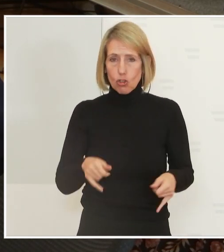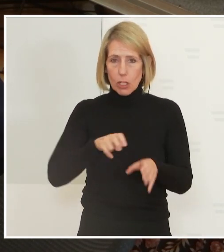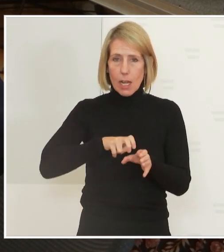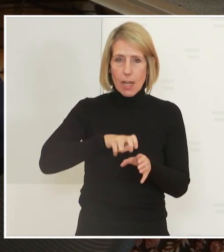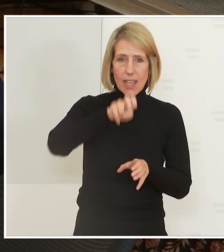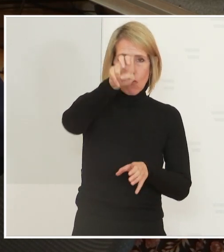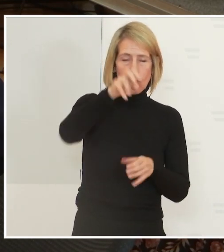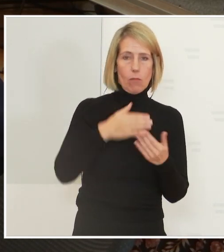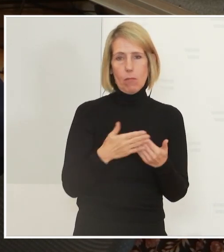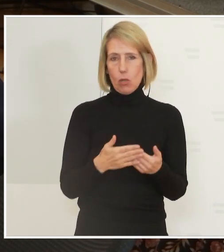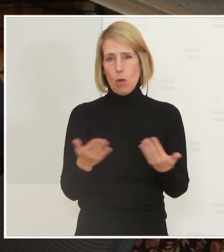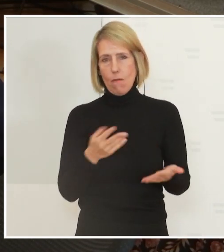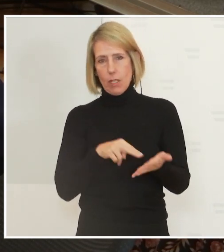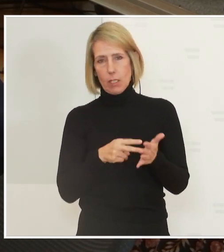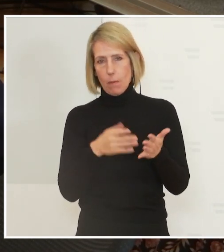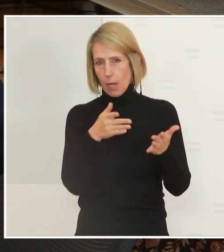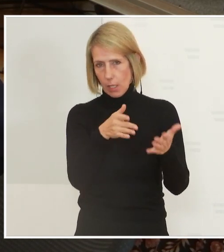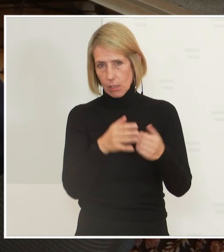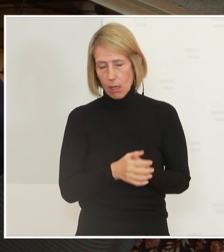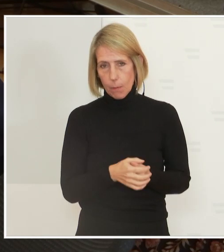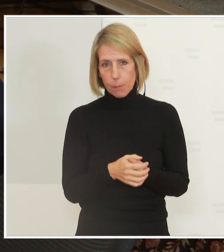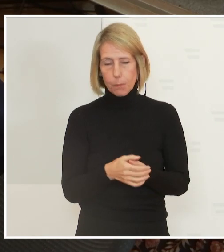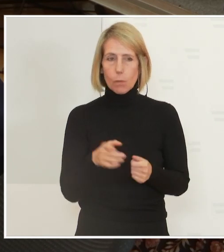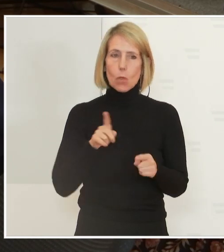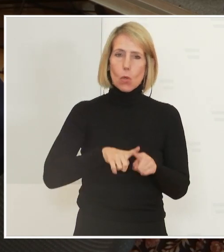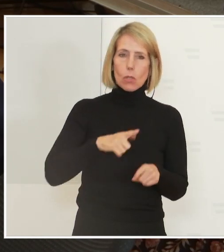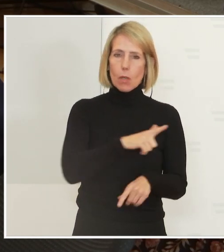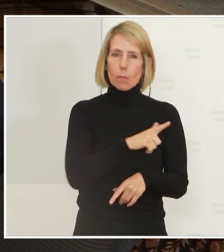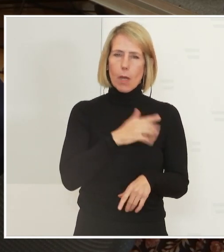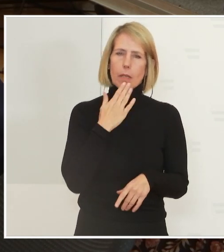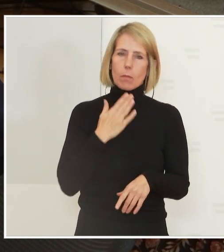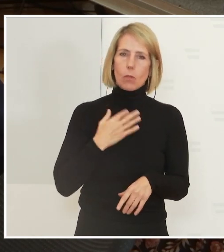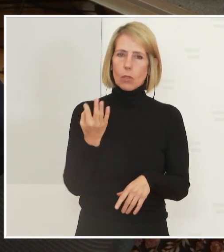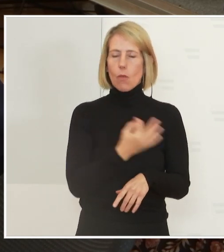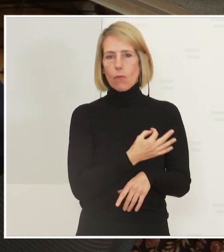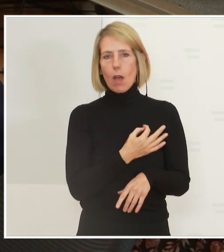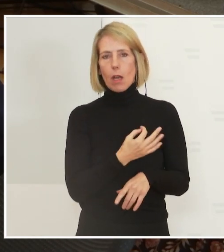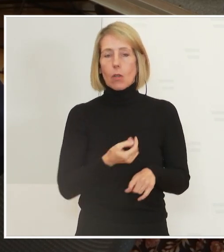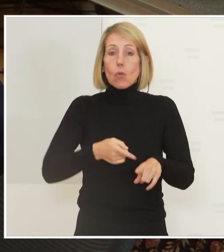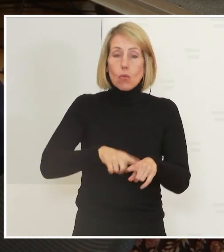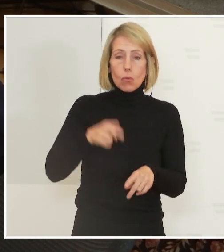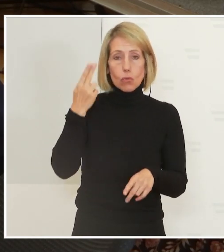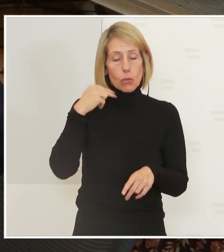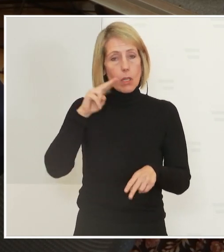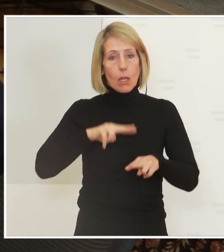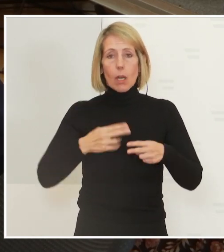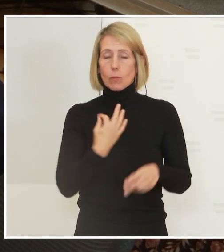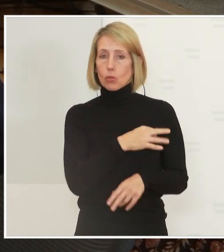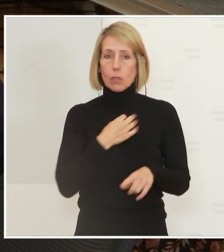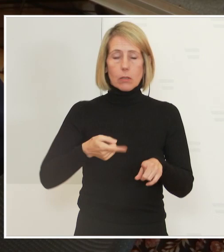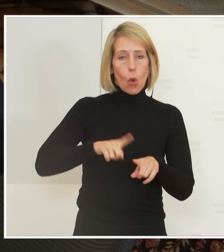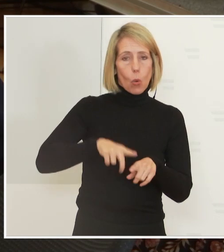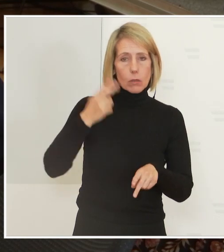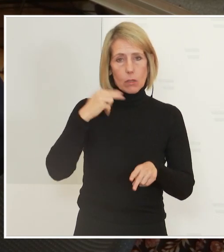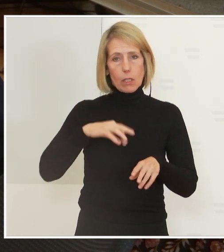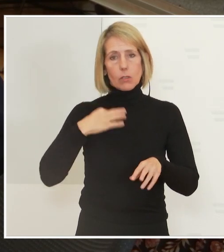sondern am Skilift. Was ist da geplant? Und dann würde ich Sie beide noch ganz gerne fragen. Hätte aber auch nachher vom Herrn Bundeskanzler und vom Herrn Gesundheitsminister